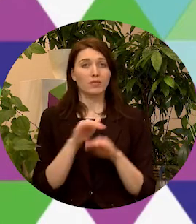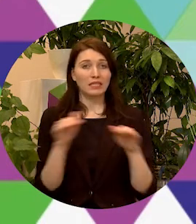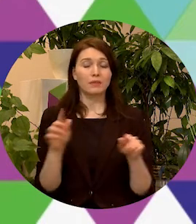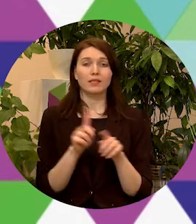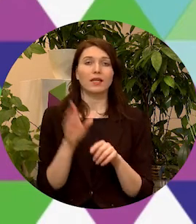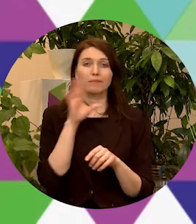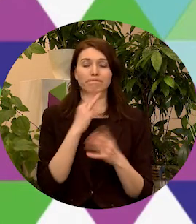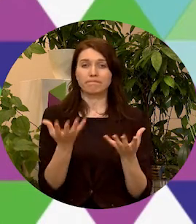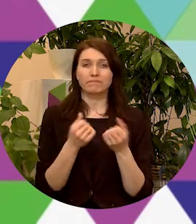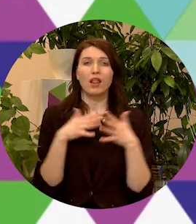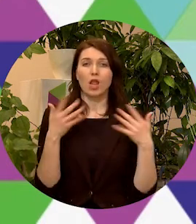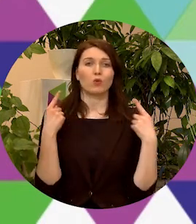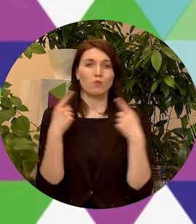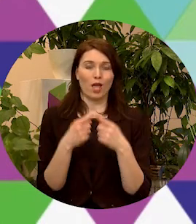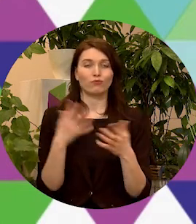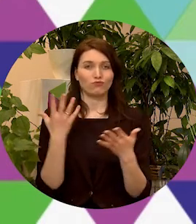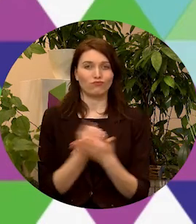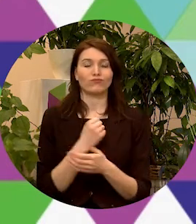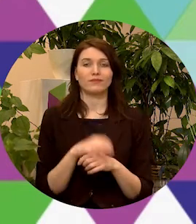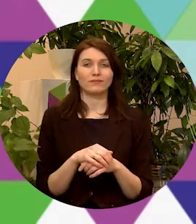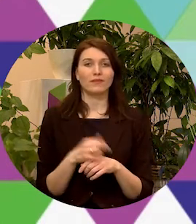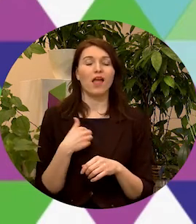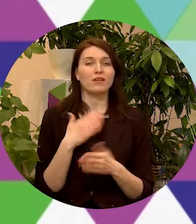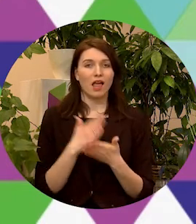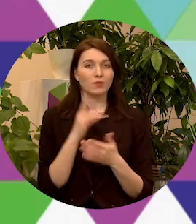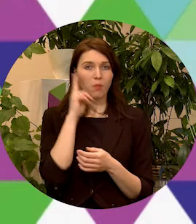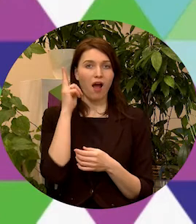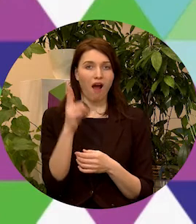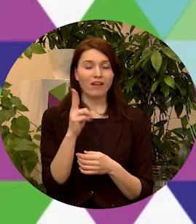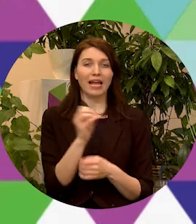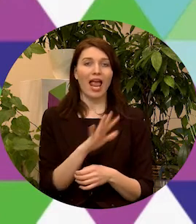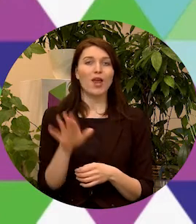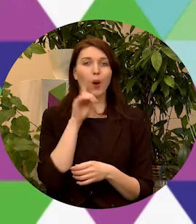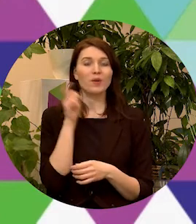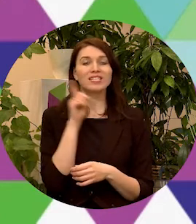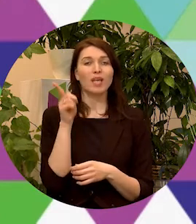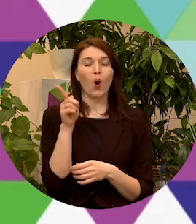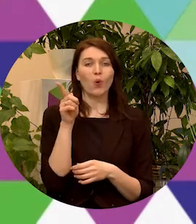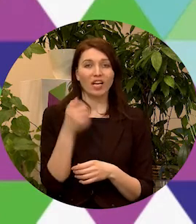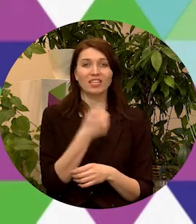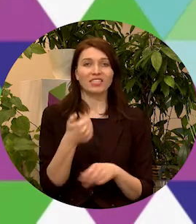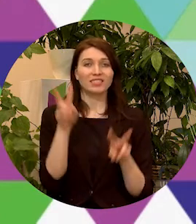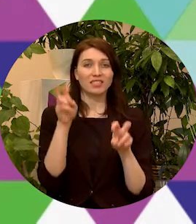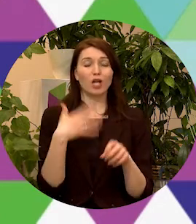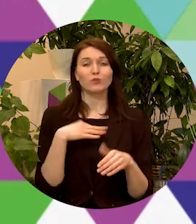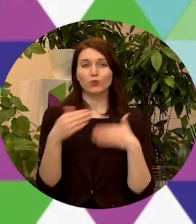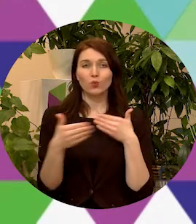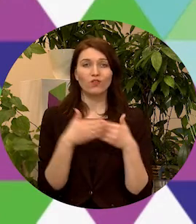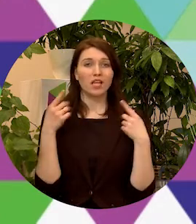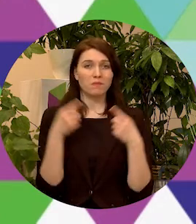patiešām lielus mērķus. Esmu pārliecināt, ka Eiropas jaunatnes gads tuvinās mūsu mērķim